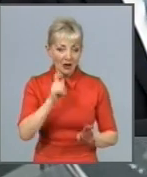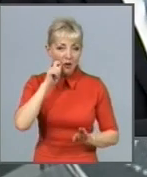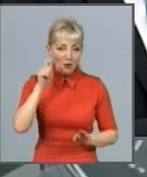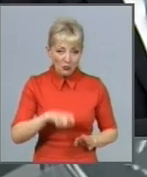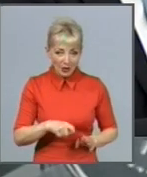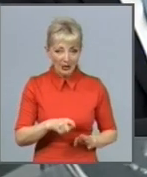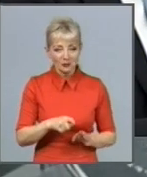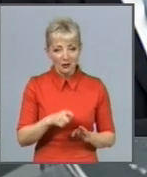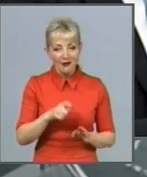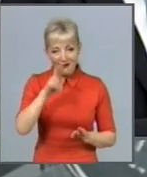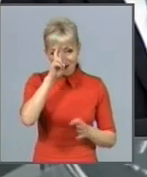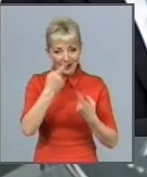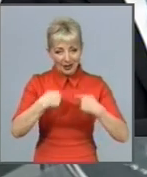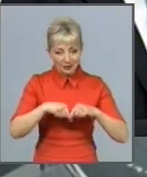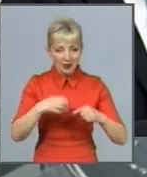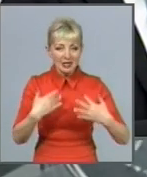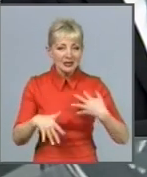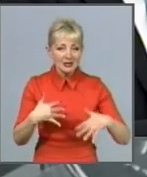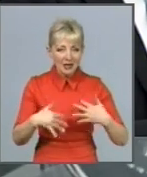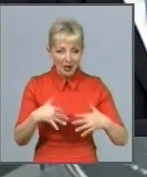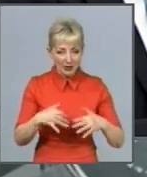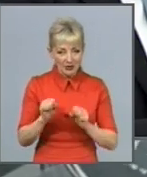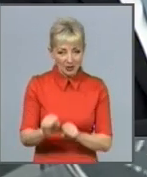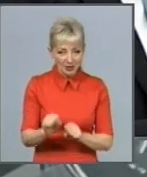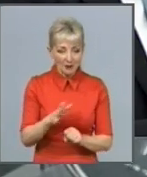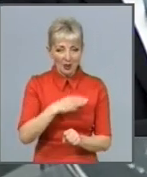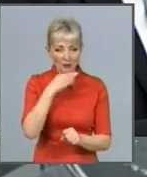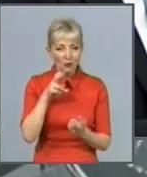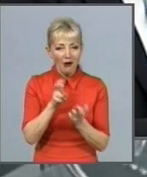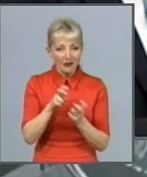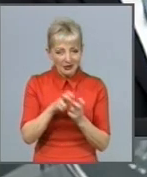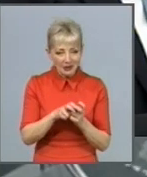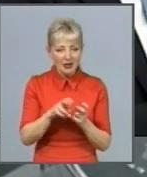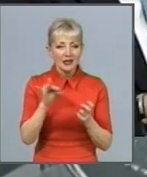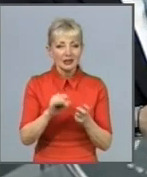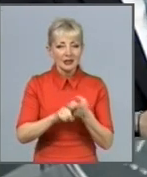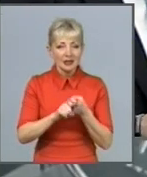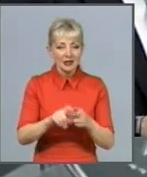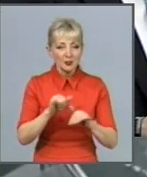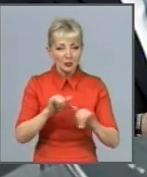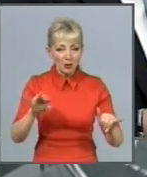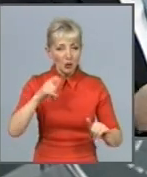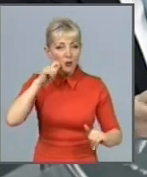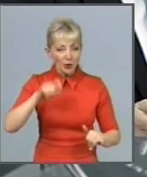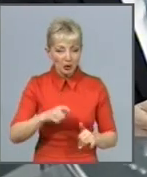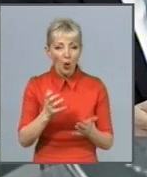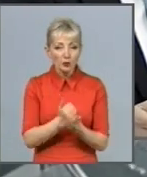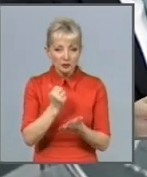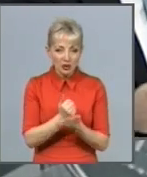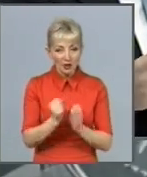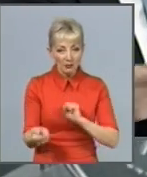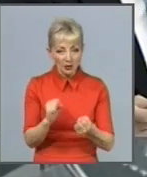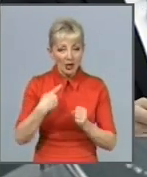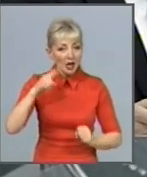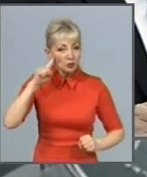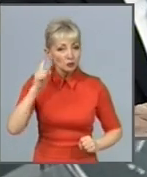системами, тому що було багато криз, багато спалахів, і Україна успішно боролася. І я думаю, що Україна має гарну